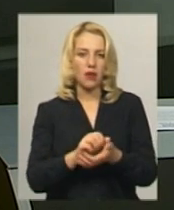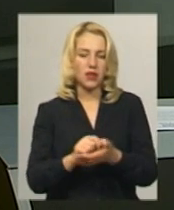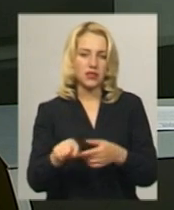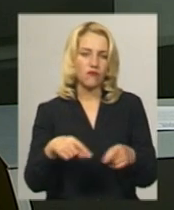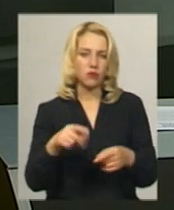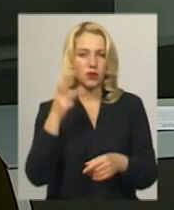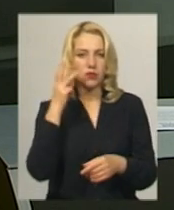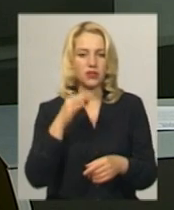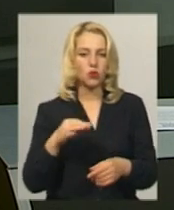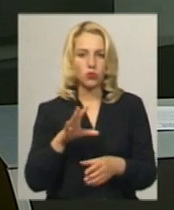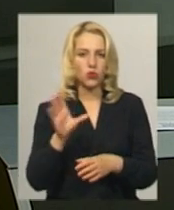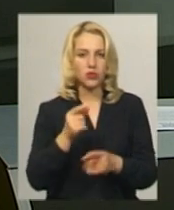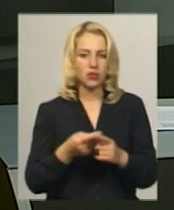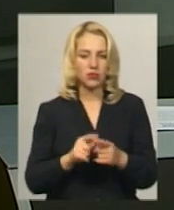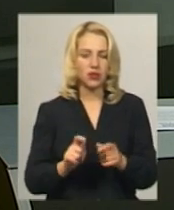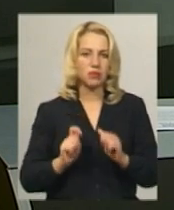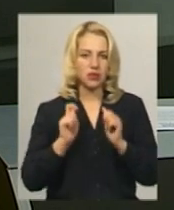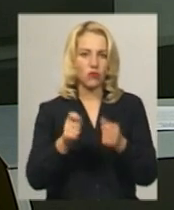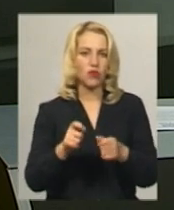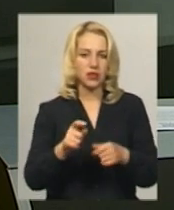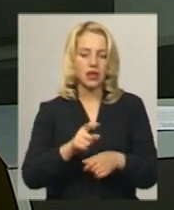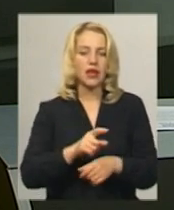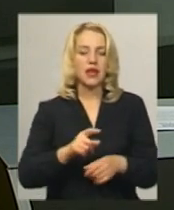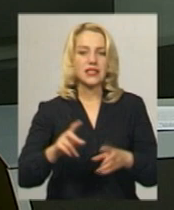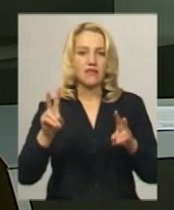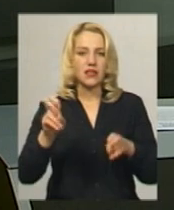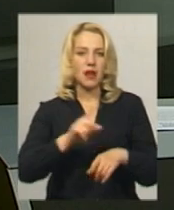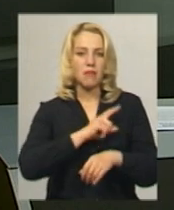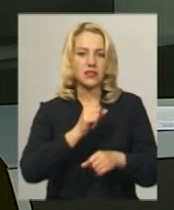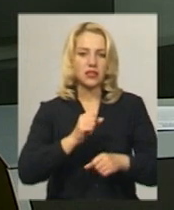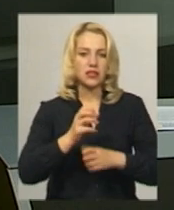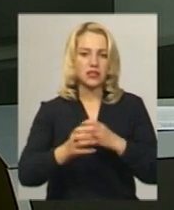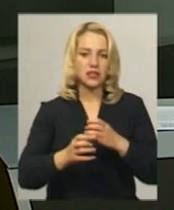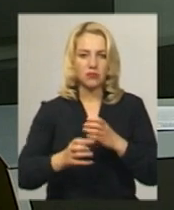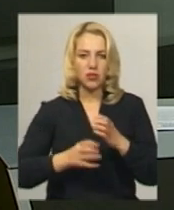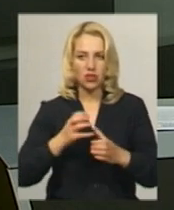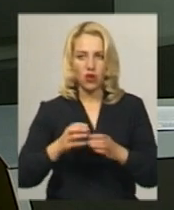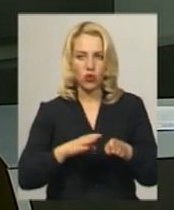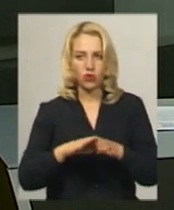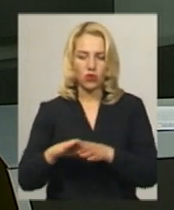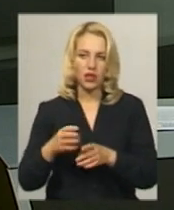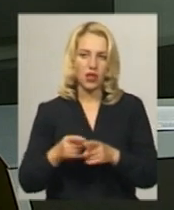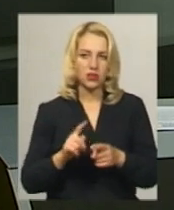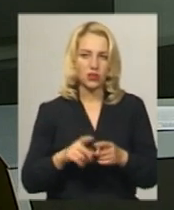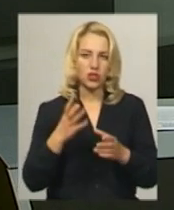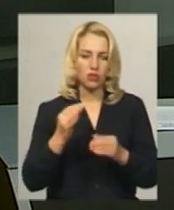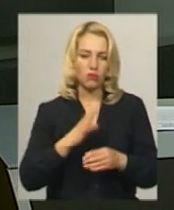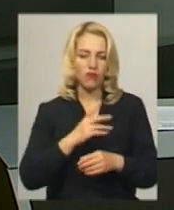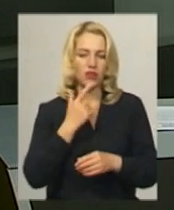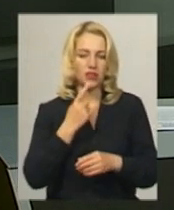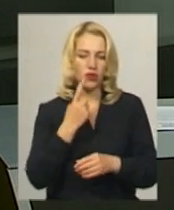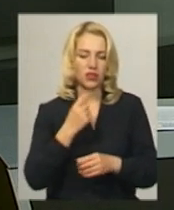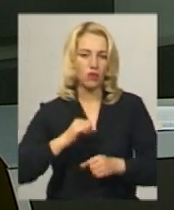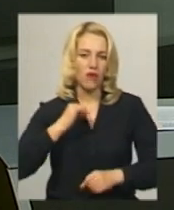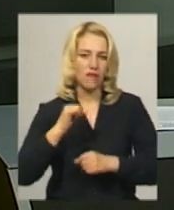області. Усім їм присвоїли звання майстрів спорту міжнародного класу. А в Красилові сьогодні відбувся ще один товарецький матч між